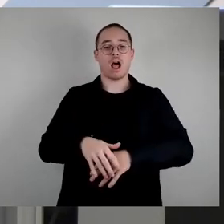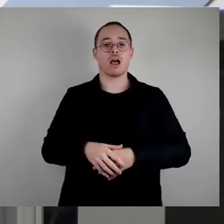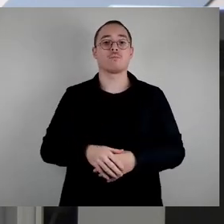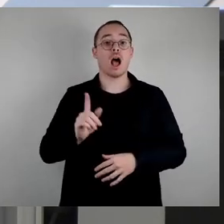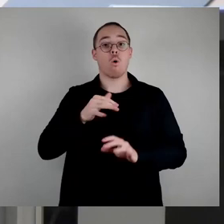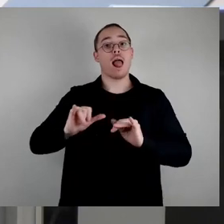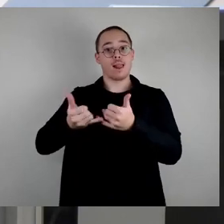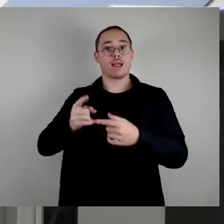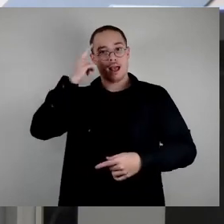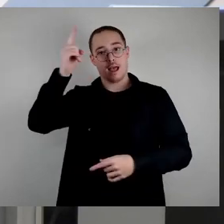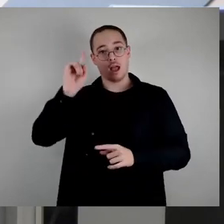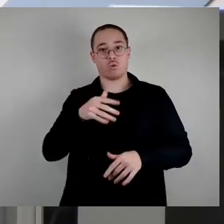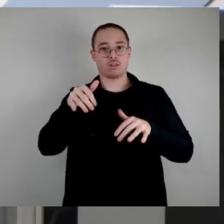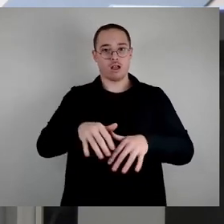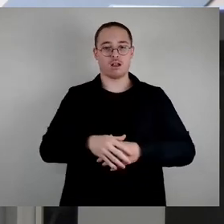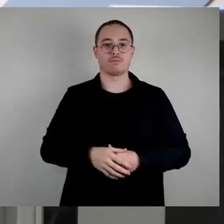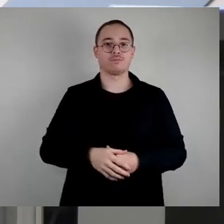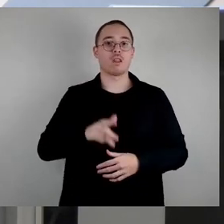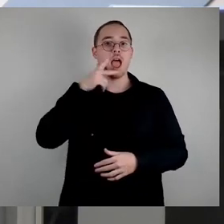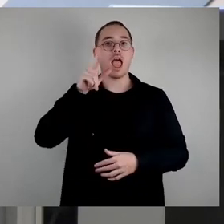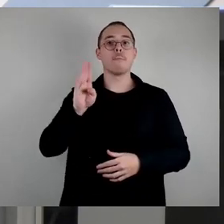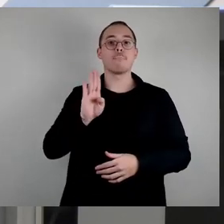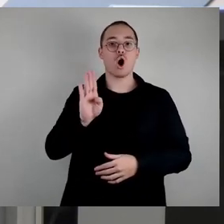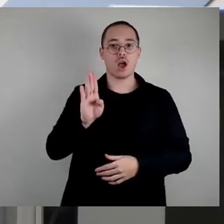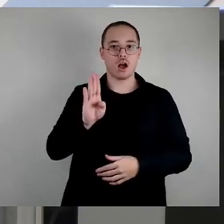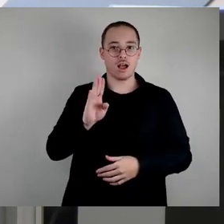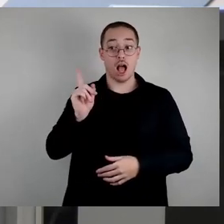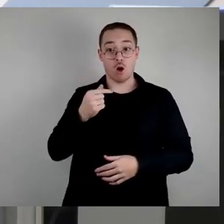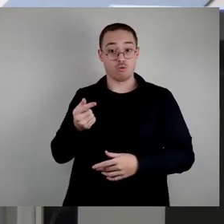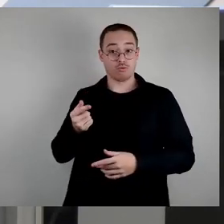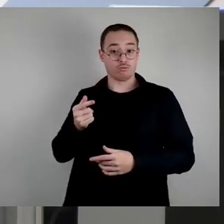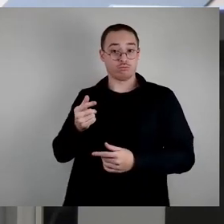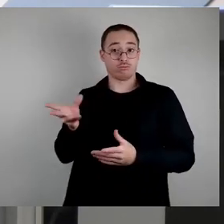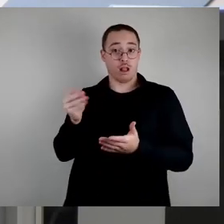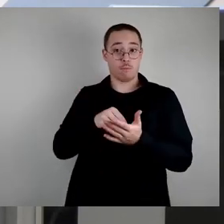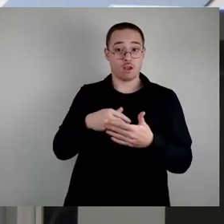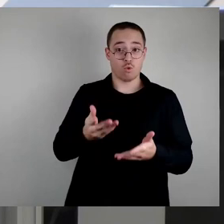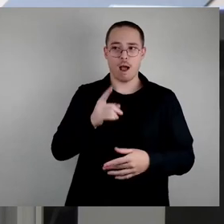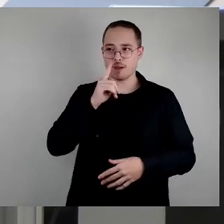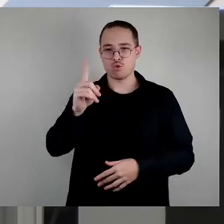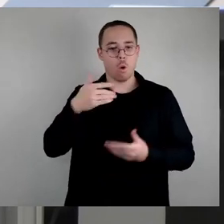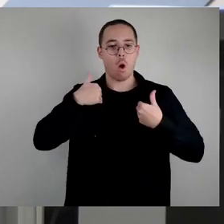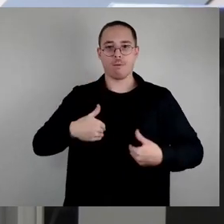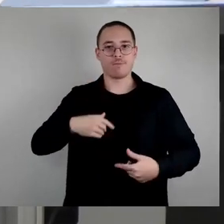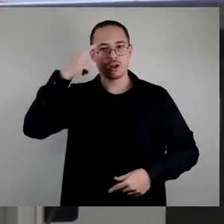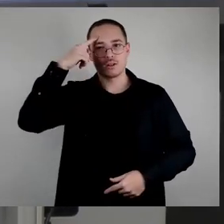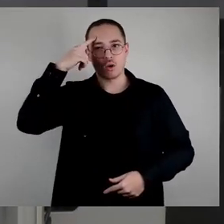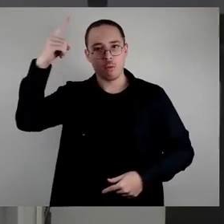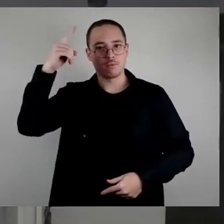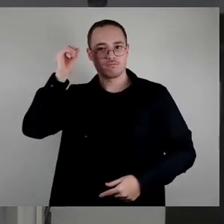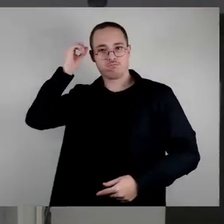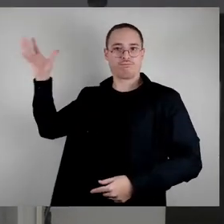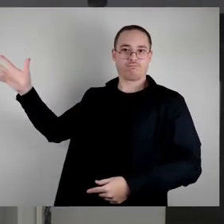-Fraktion teilgenommen, der scheint aber allerdings nur physisch anwesend gewesen zu sein, weil es kam natürlich irgendwann der Punkt,